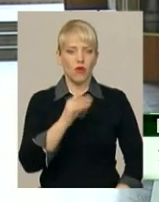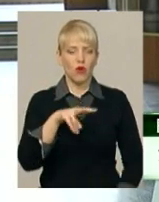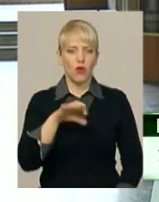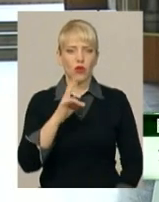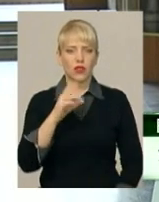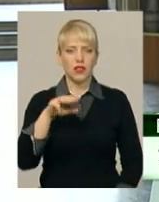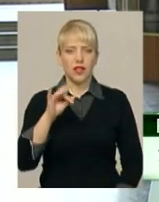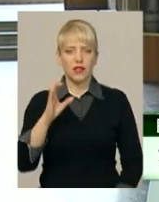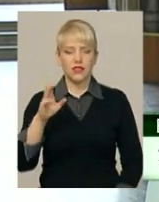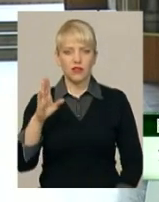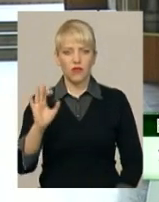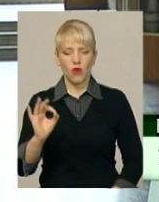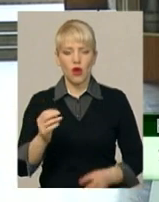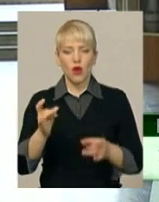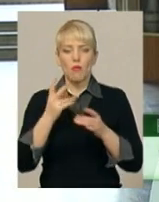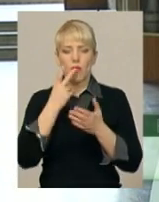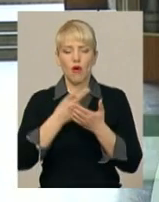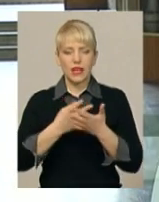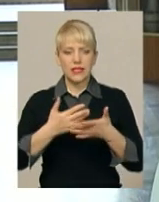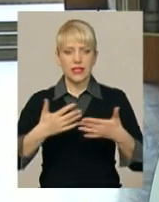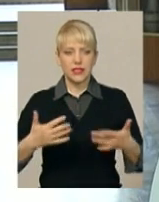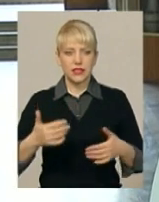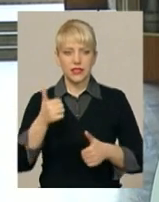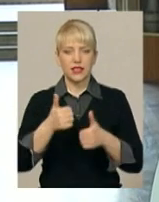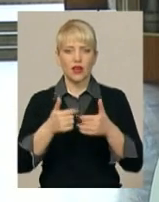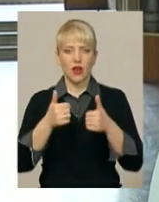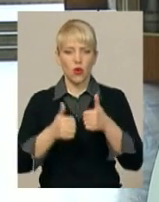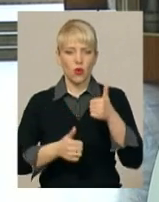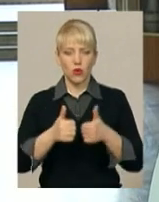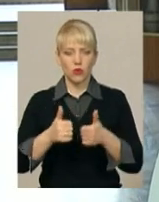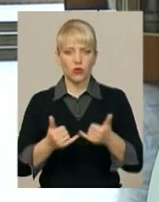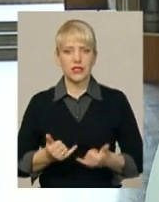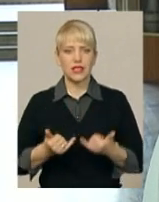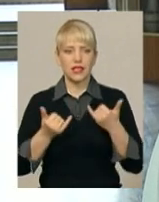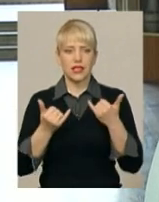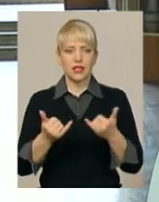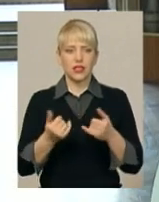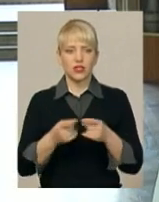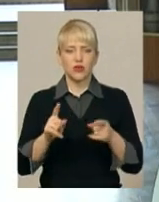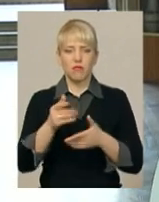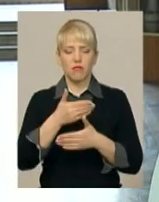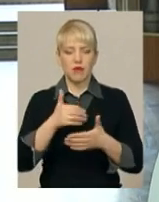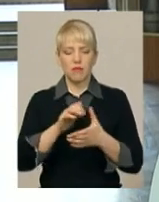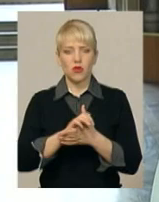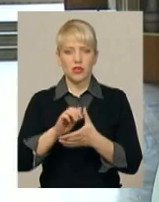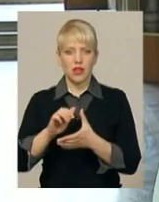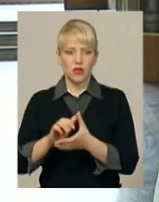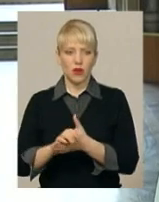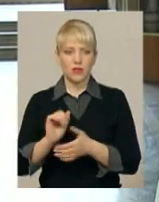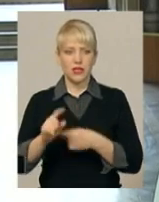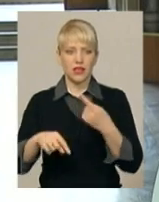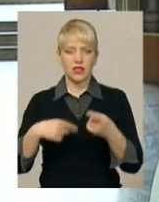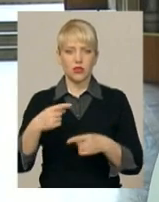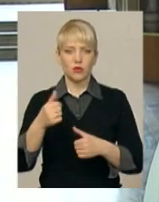Показали різні, як би можна сказати, конкурси, щоб ми познайомилися. А на